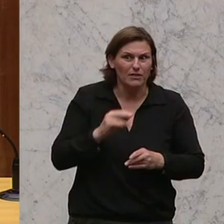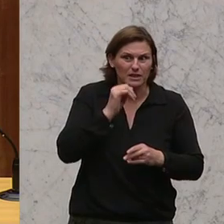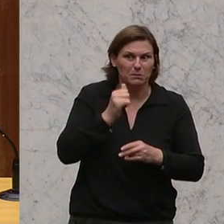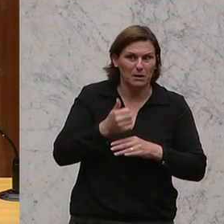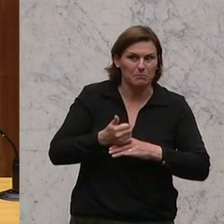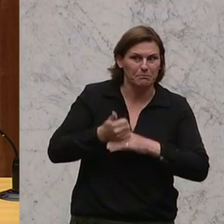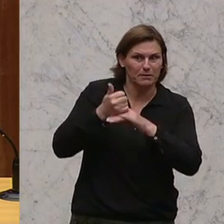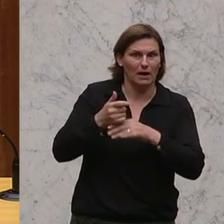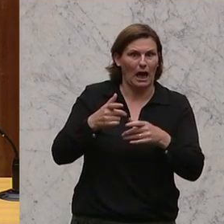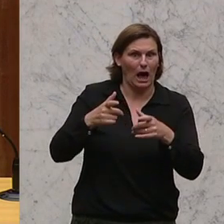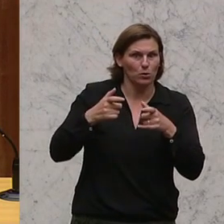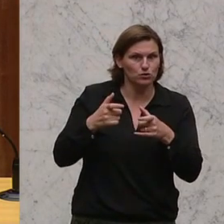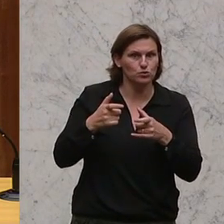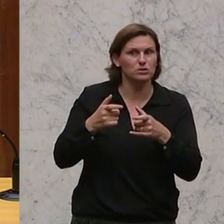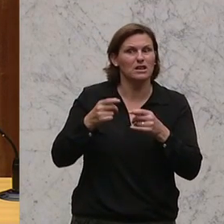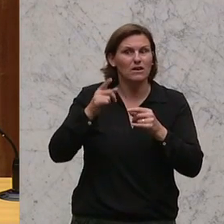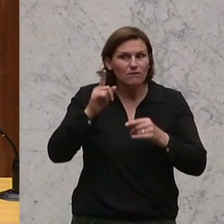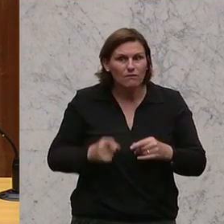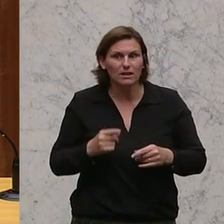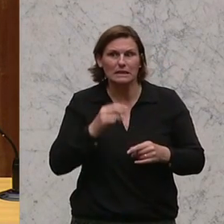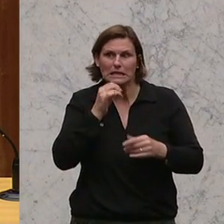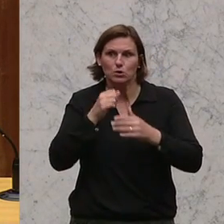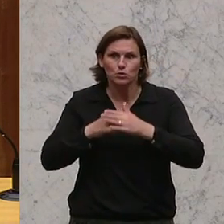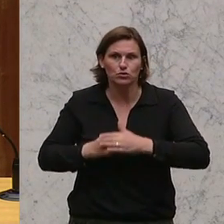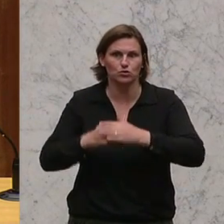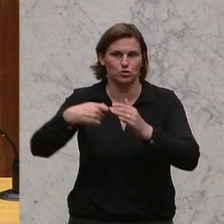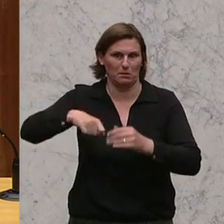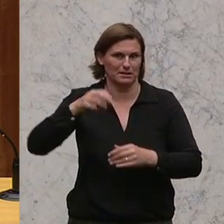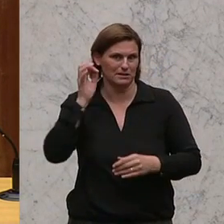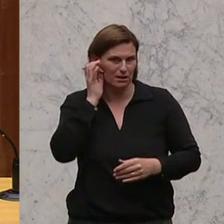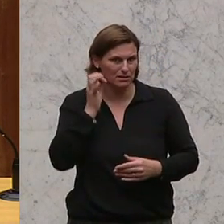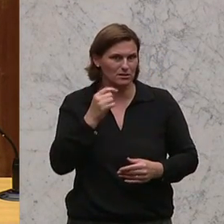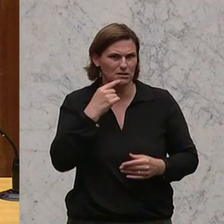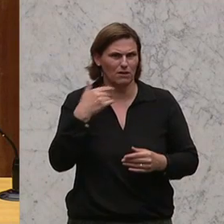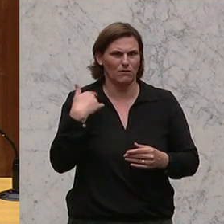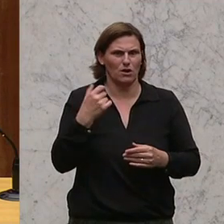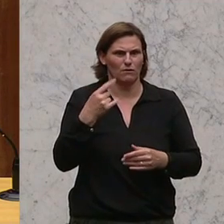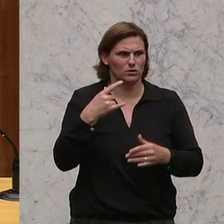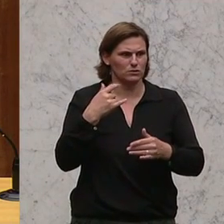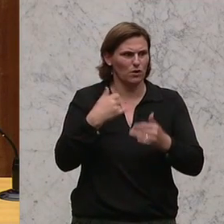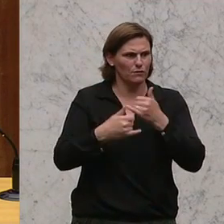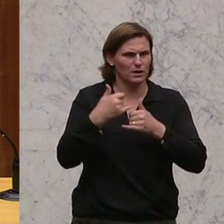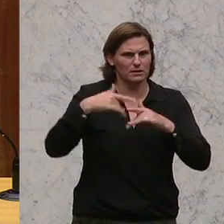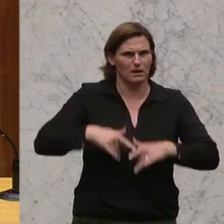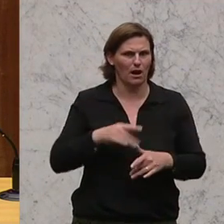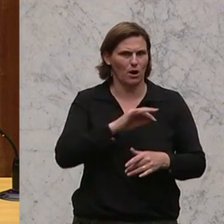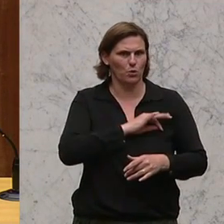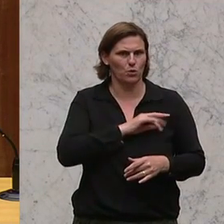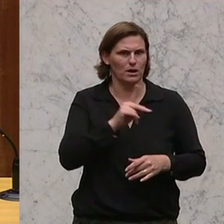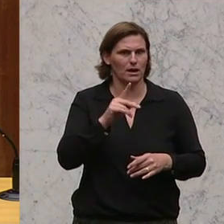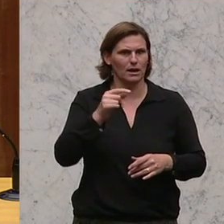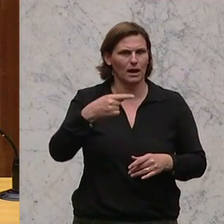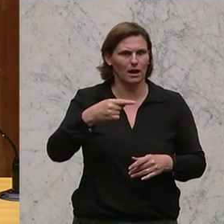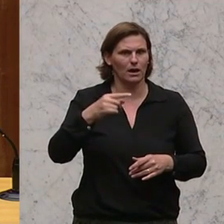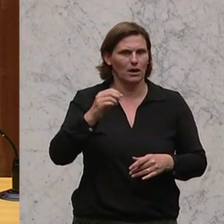Rechnungshofsausschusses sein, wenn sie die Präsidentin nicht unterstützt. Vor zwölf Jahren hat der Kollege Kogler hier am Rednerpult sich gegen den Moser